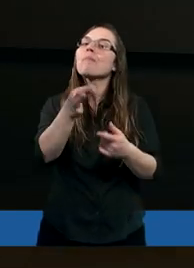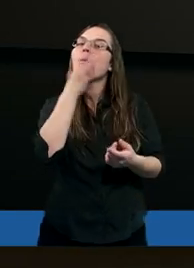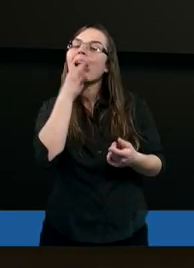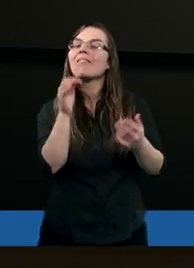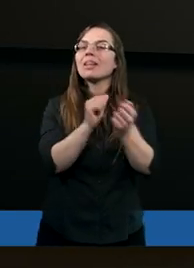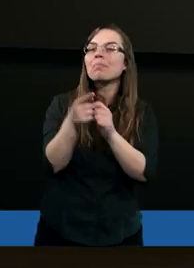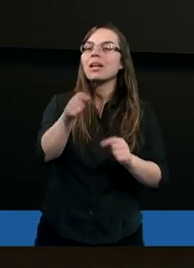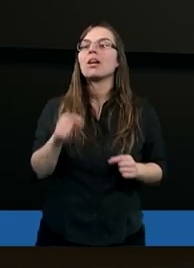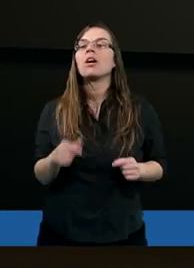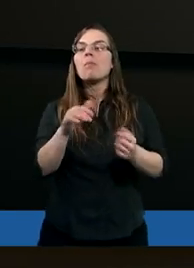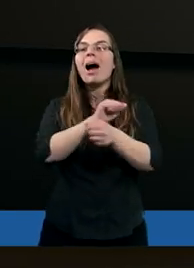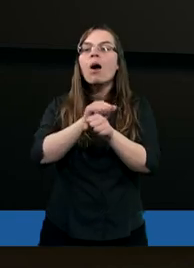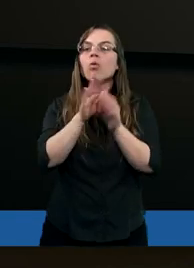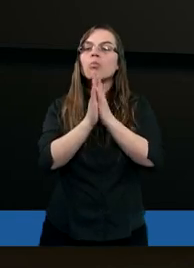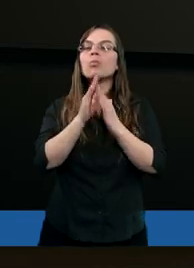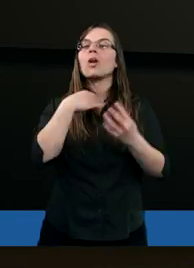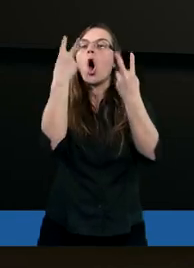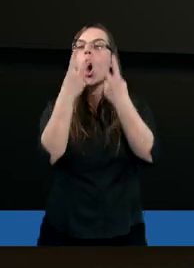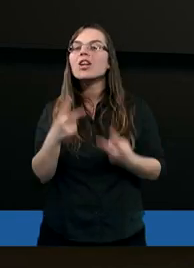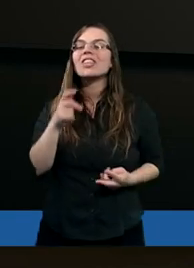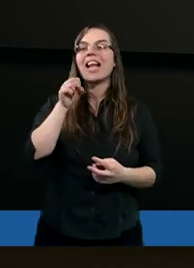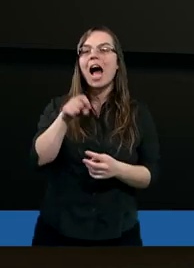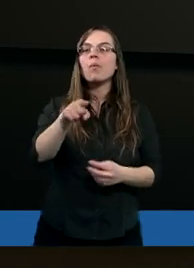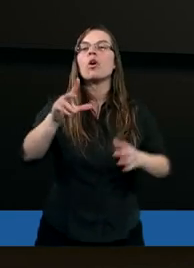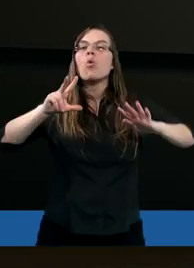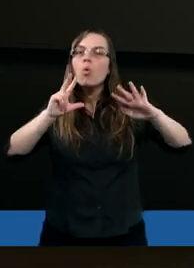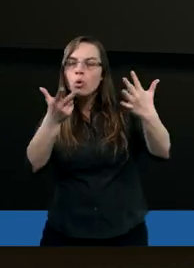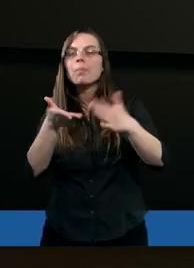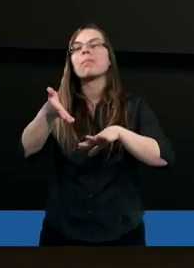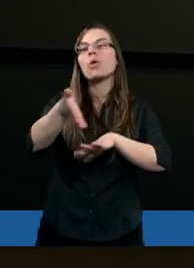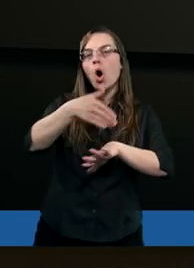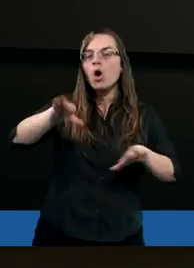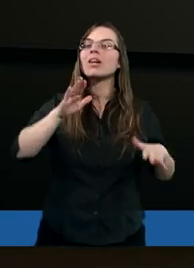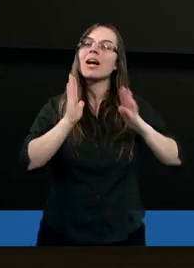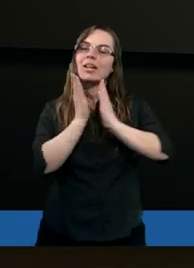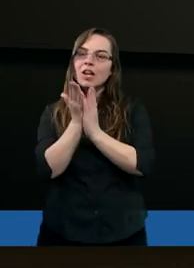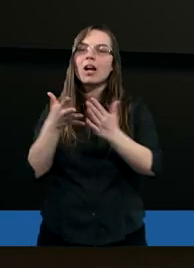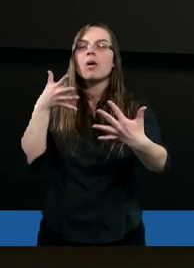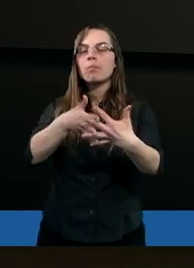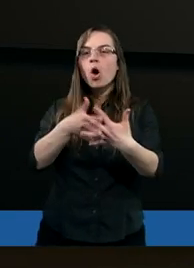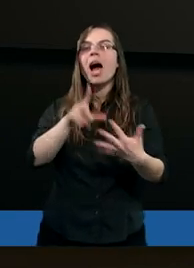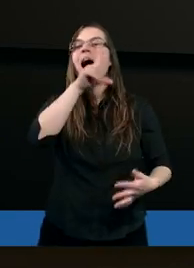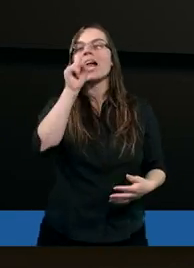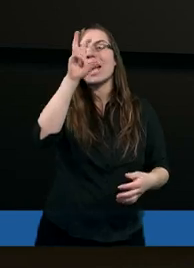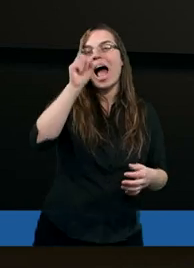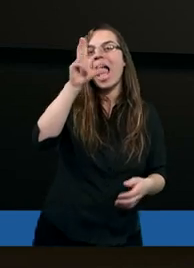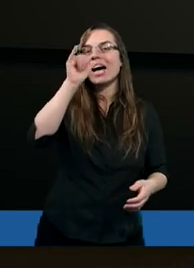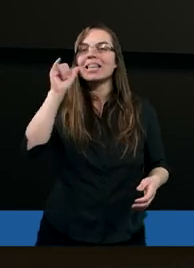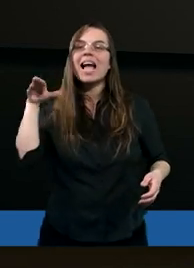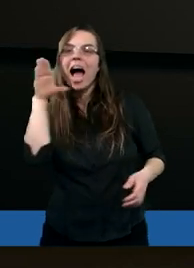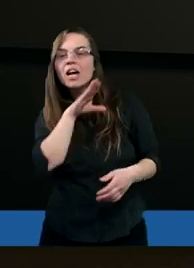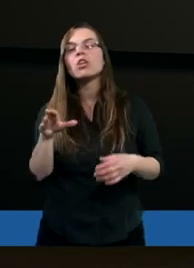bardzo proszę Małgosiu, abyś odszukała w ósmym rozdziale księgi proroka Zachariasza